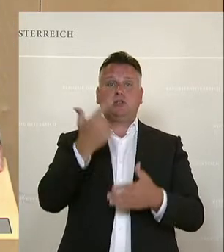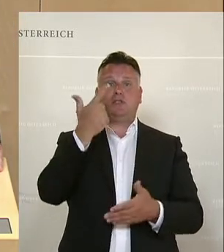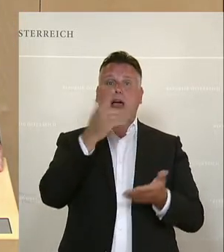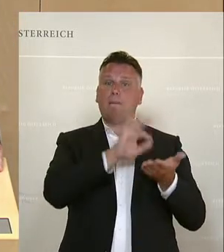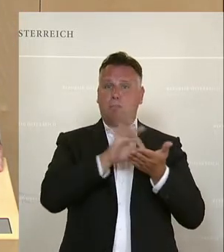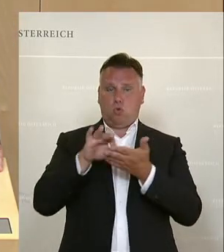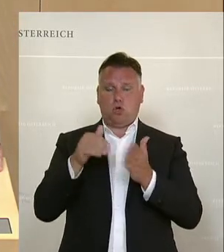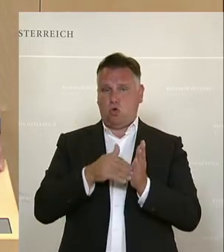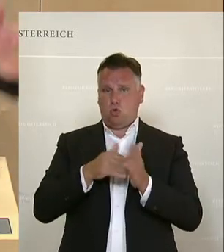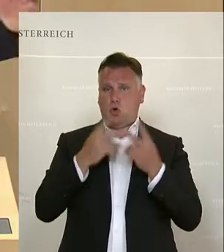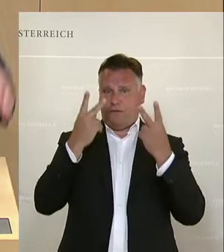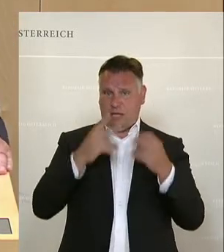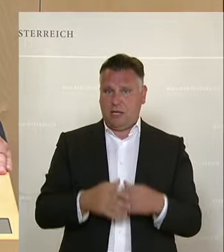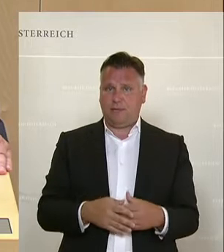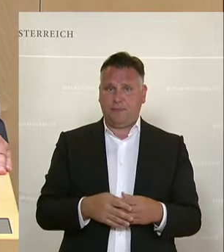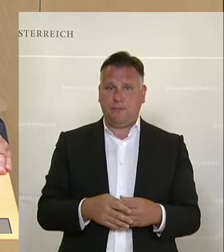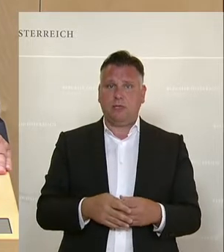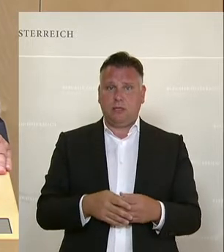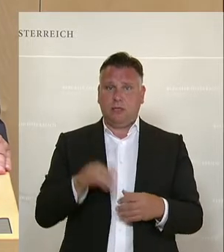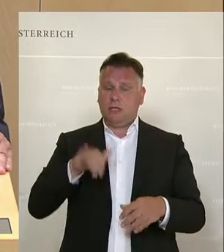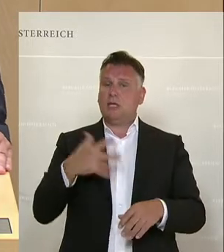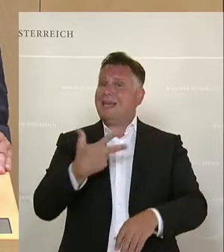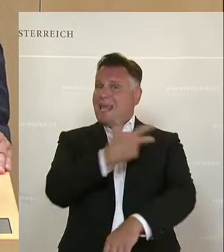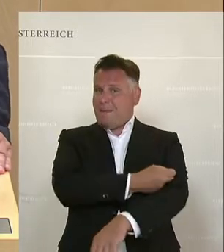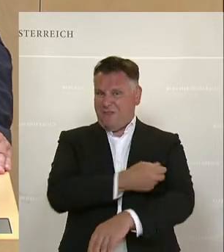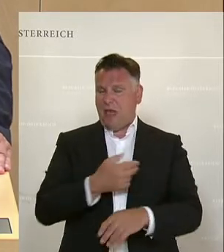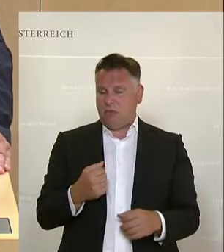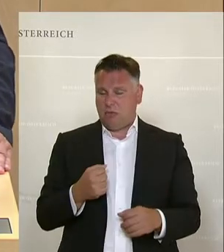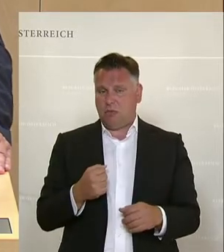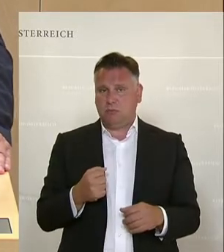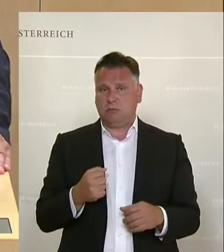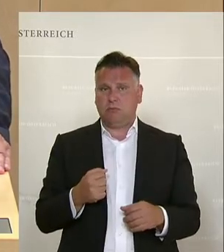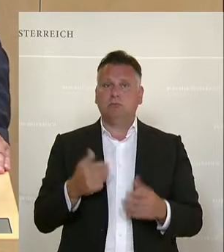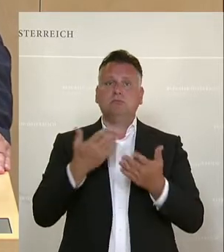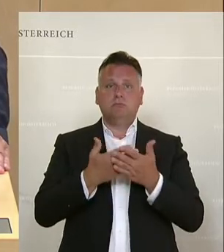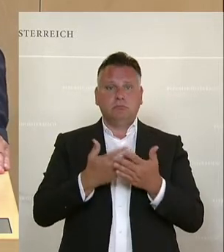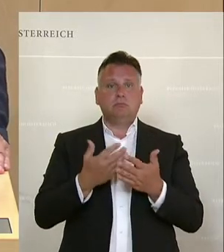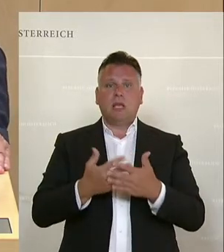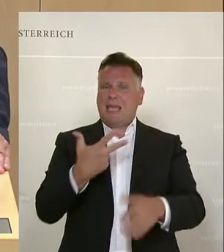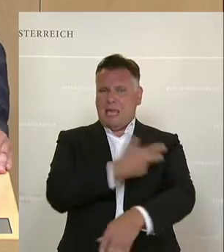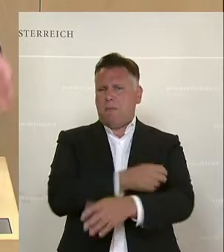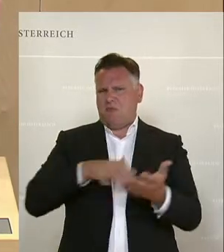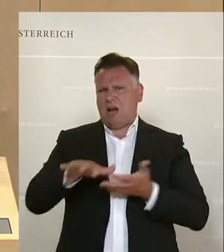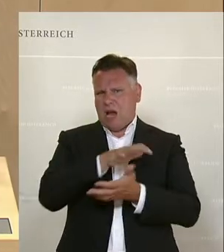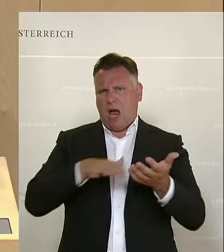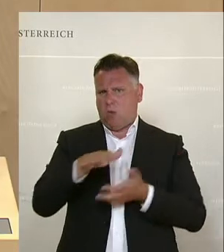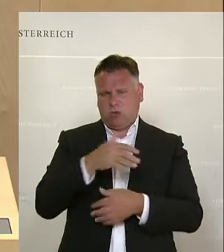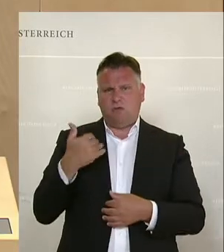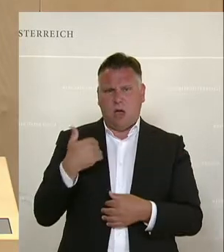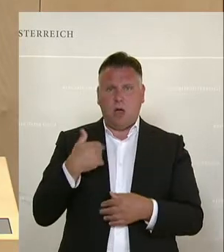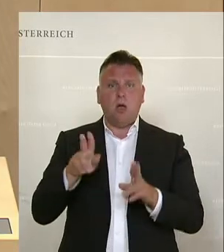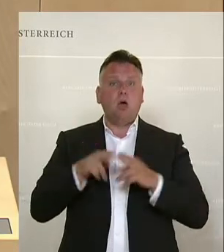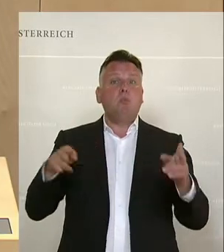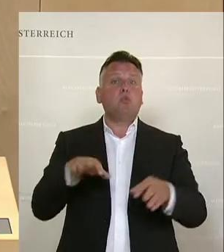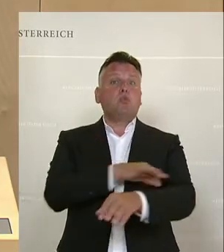wichtig sind. Beim Impfen, behaupte ich, gibt es und gab es einen Impfchaos. Der Bundeskanzler als